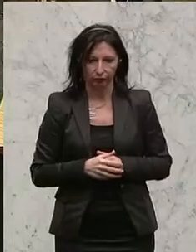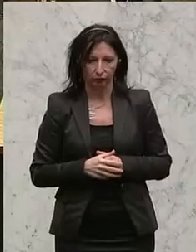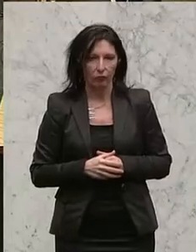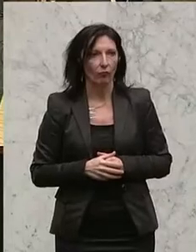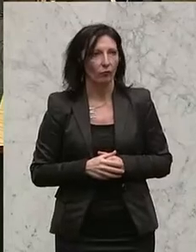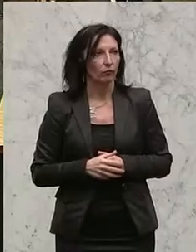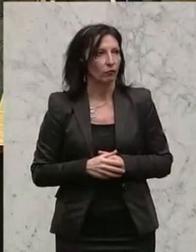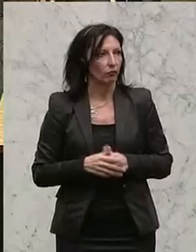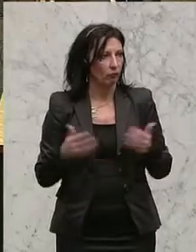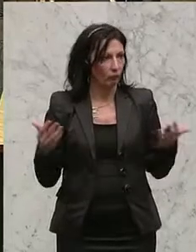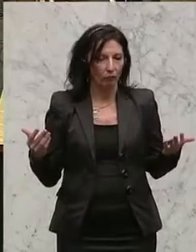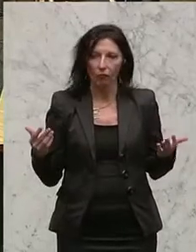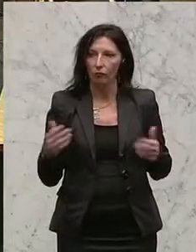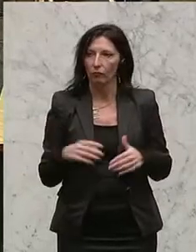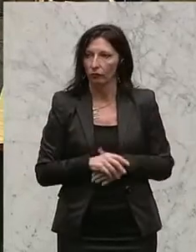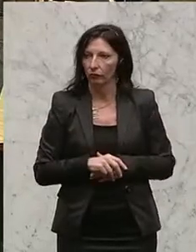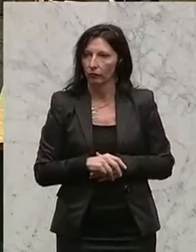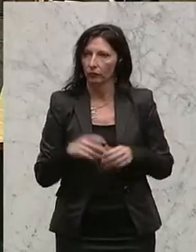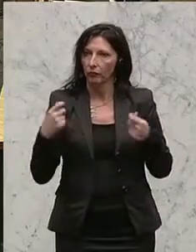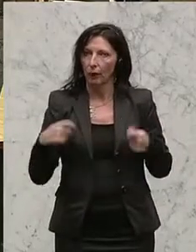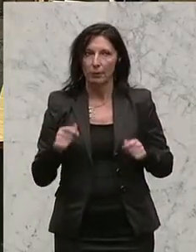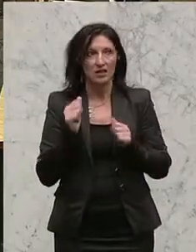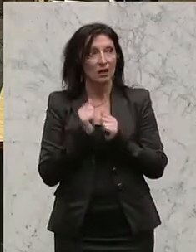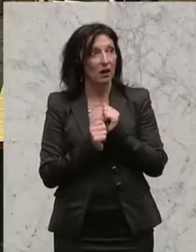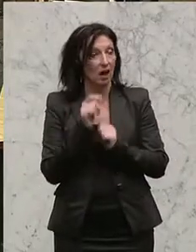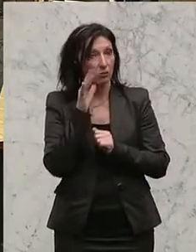Elmar Potkoschek, Budgetsprecher der FPÖ, ist schon am Wort.